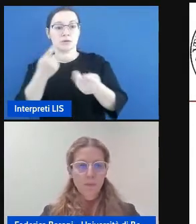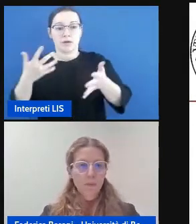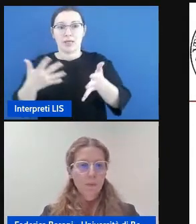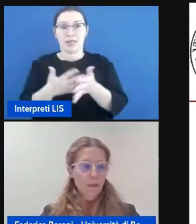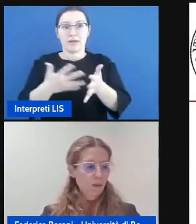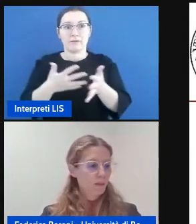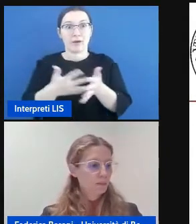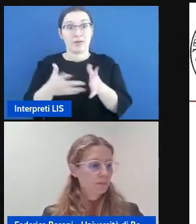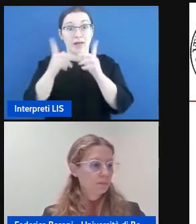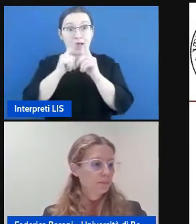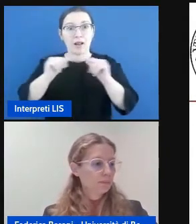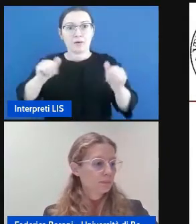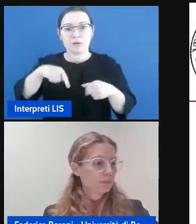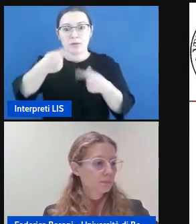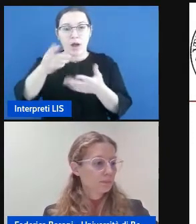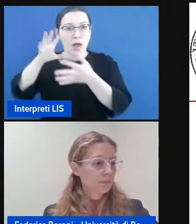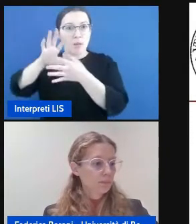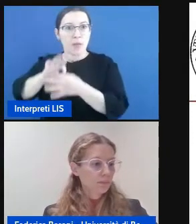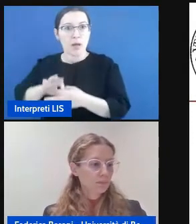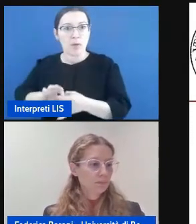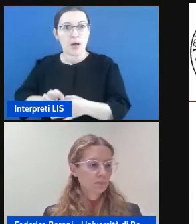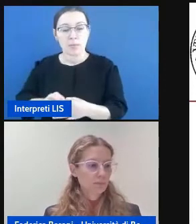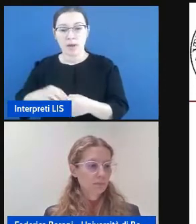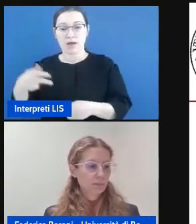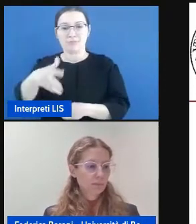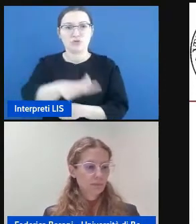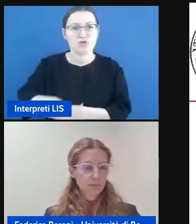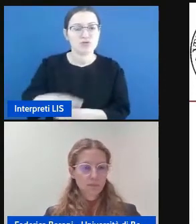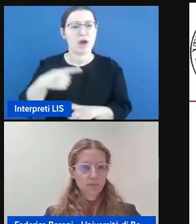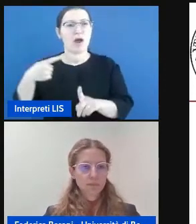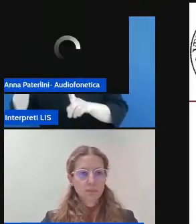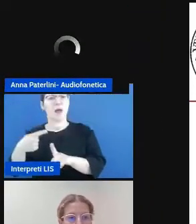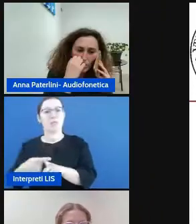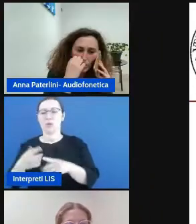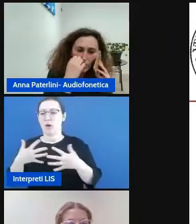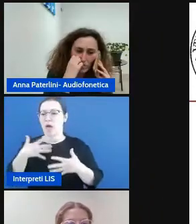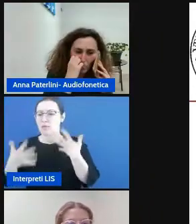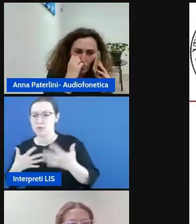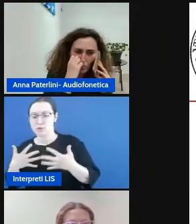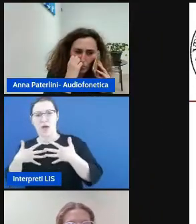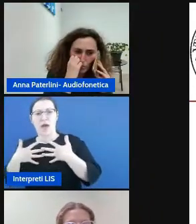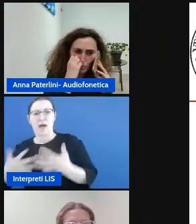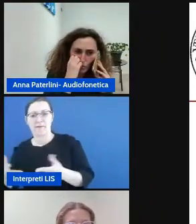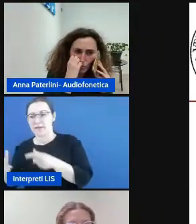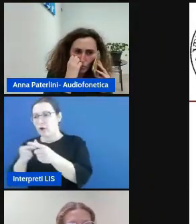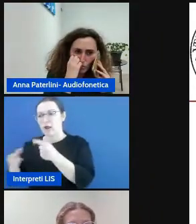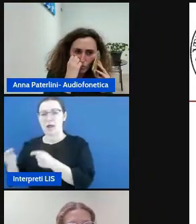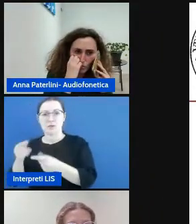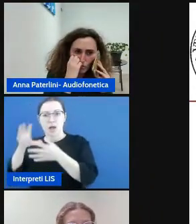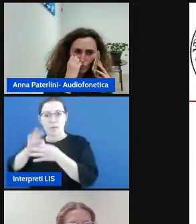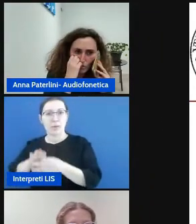sociali e sul campo affettivo relazionale ma anche a Glimmo il sordo